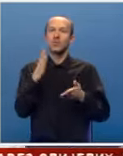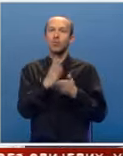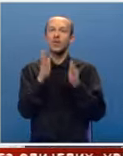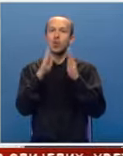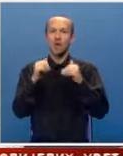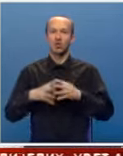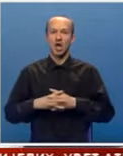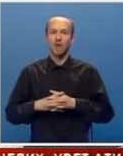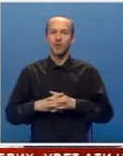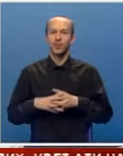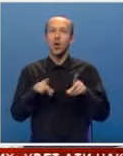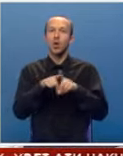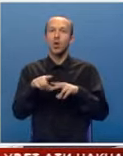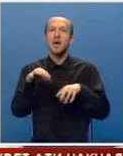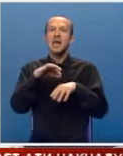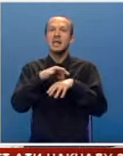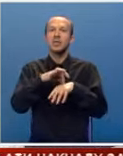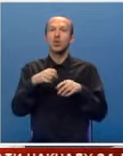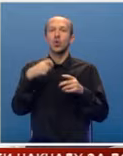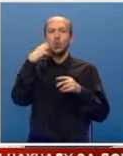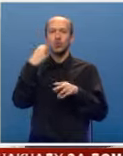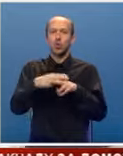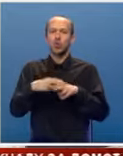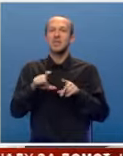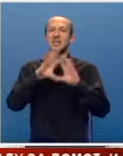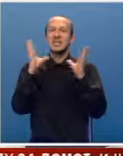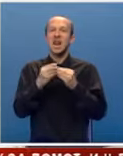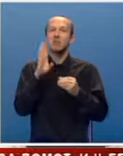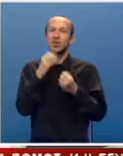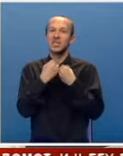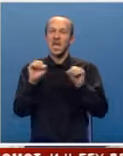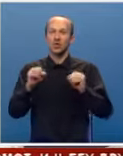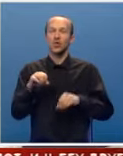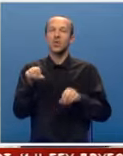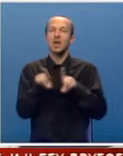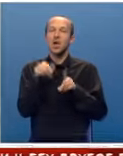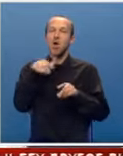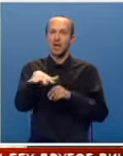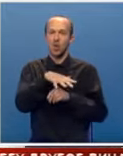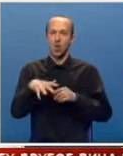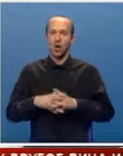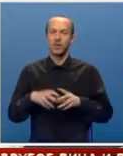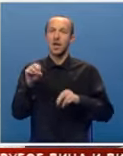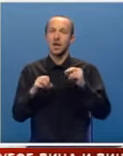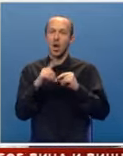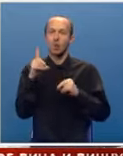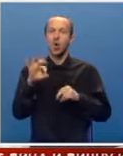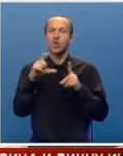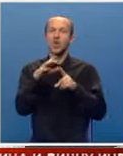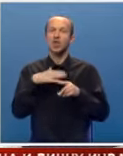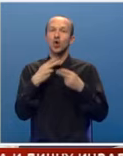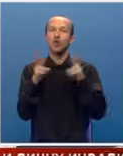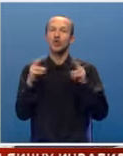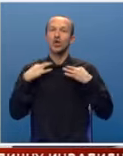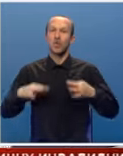domaćini kolegama dermatovenerolozima iz cijele Bosne i Hercegovine kao i iz regiona. Kako bi od naših